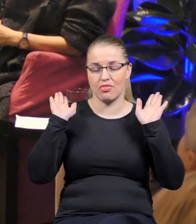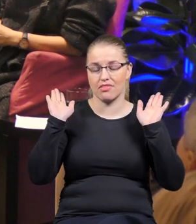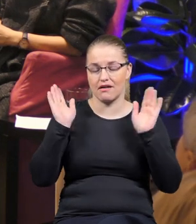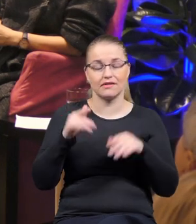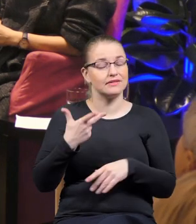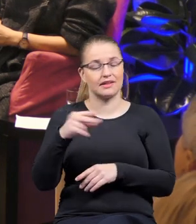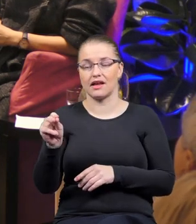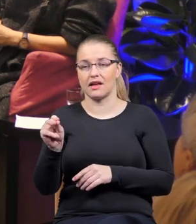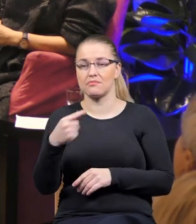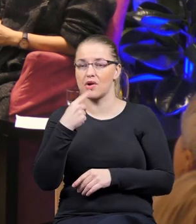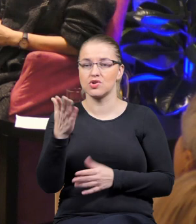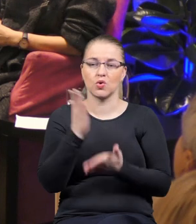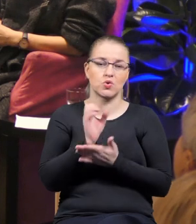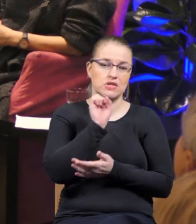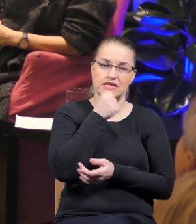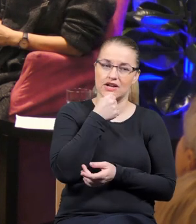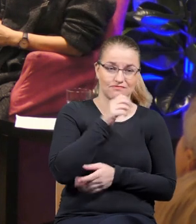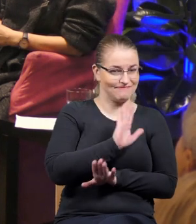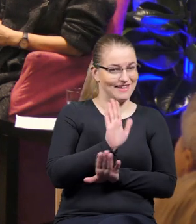jesteśmy ze starzy. Nie.